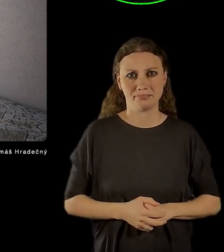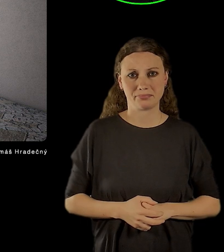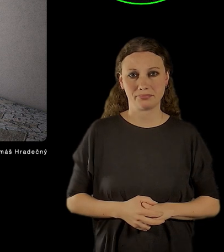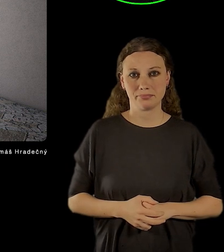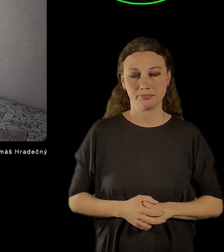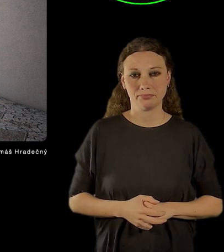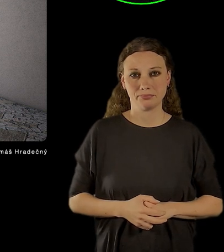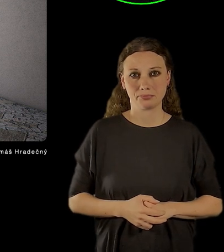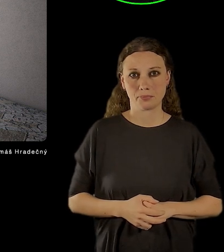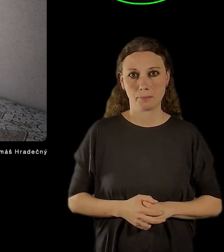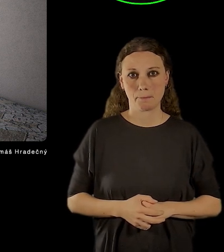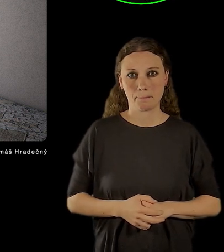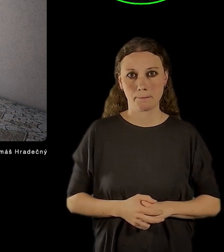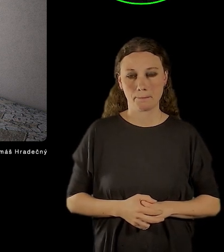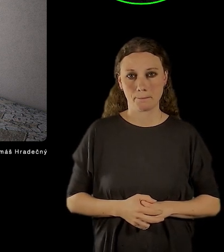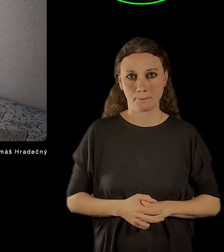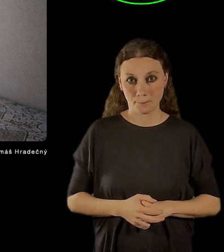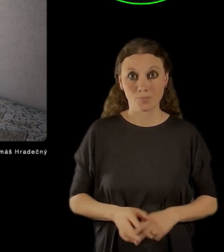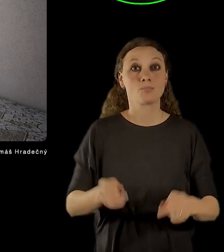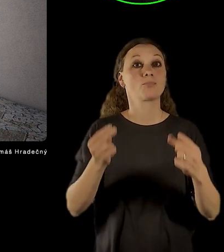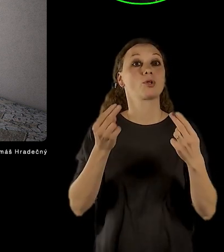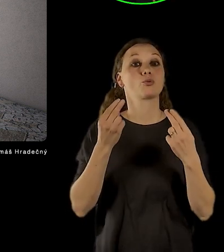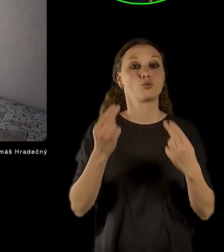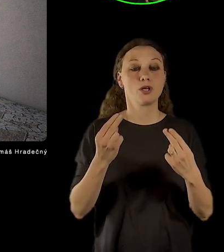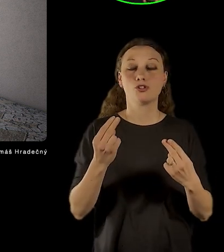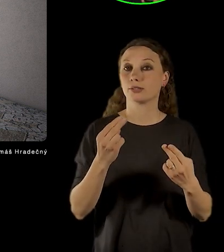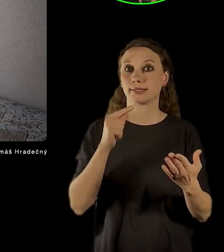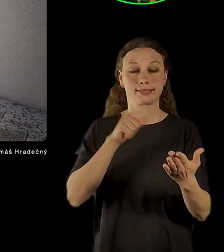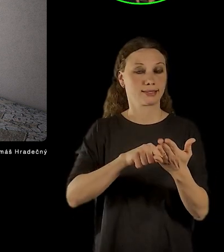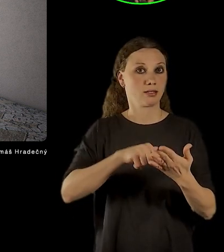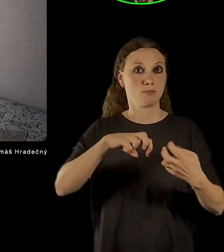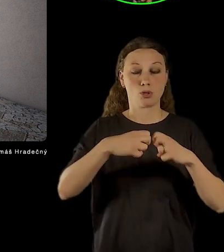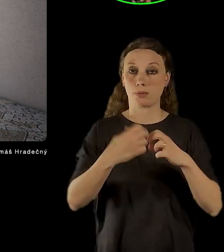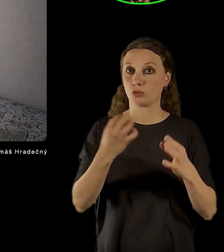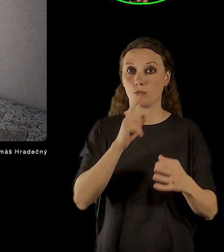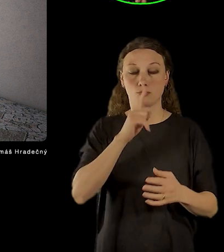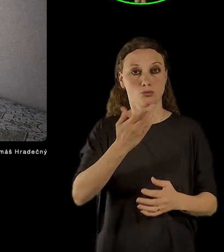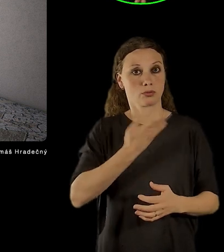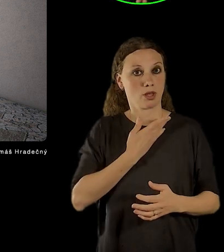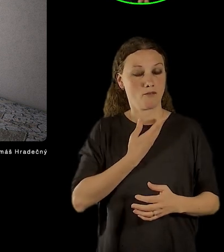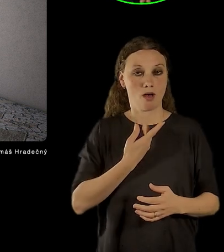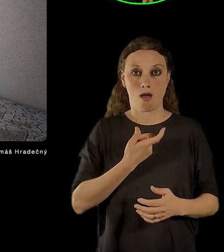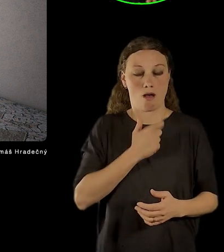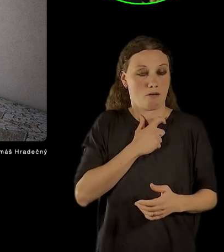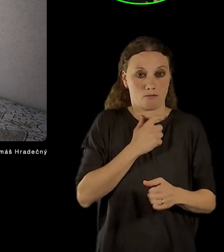doslova bránil provozu, byla forma Pavlače.